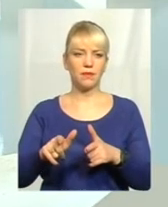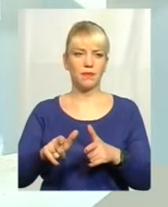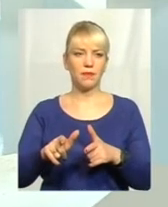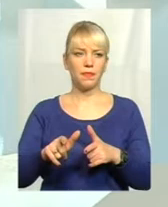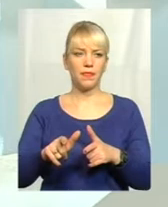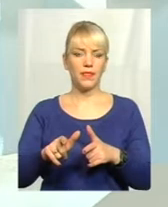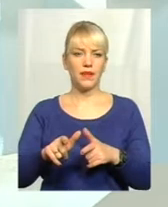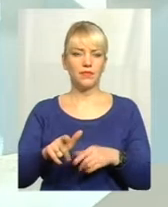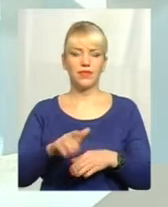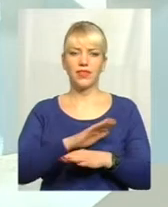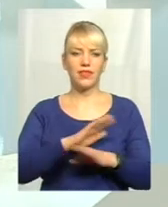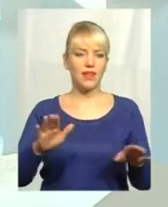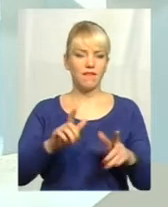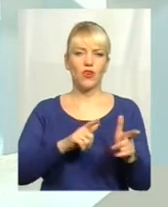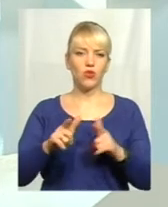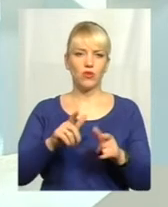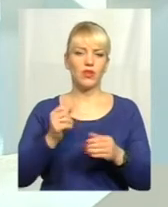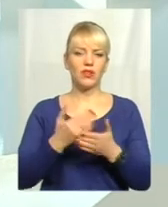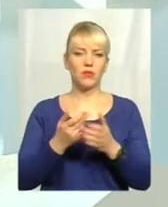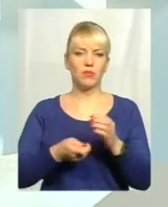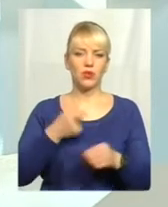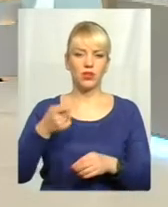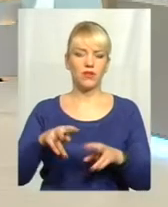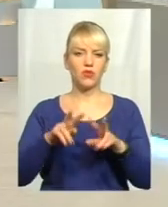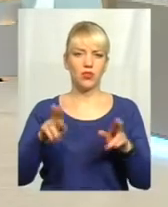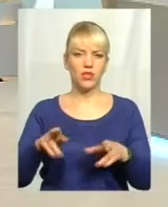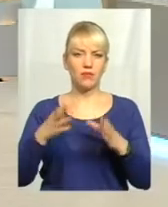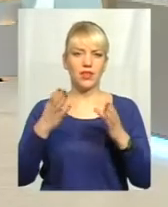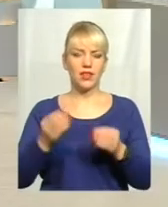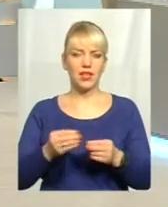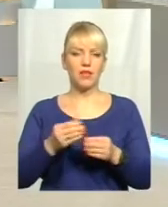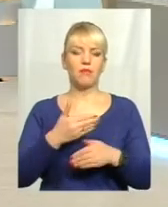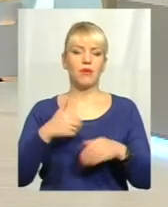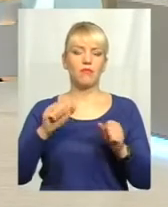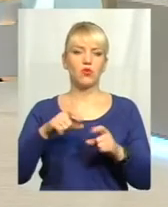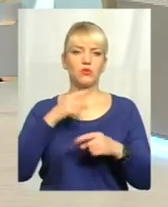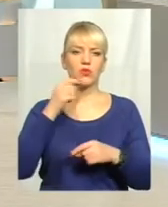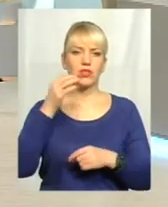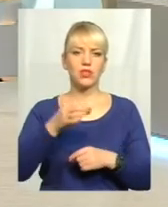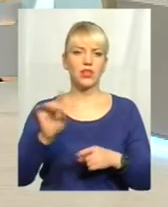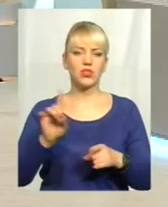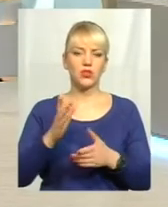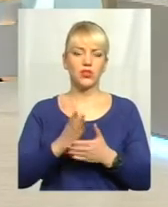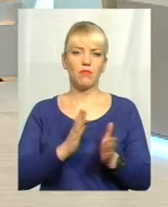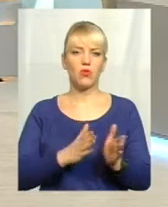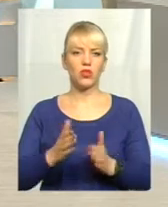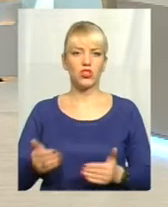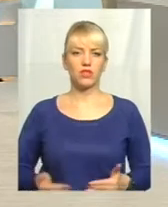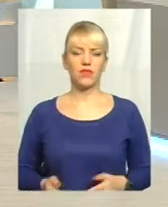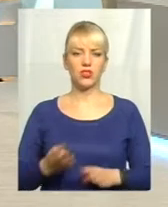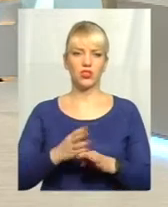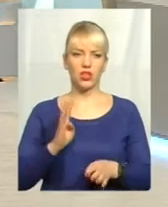перепрошую, не виготовляється, а саме подати, наприклад, той самий день, так, тому можемо сказати, що є порядок живої черги, і,